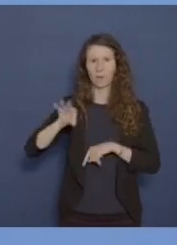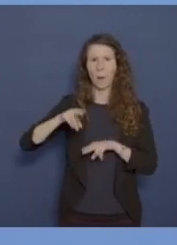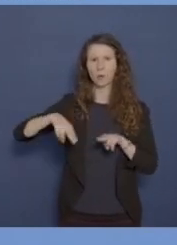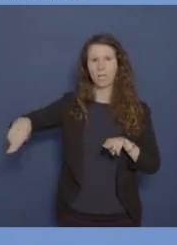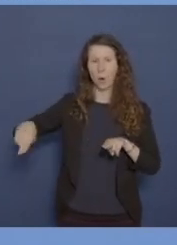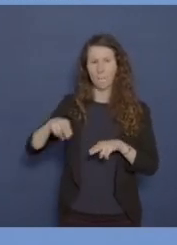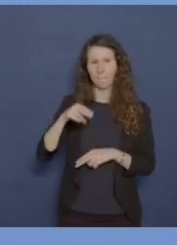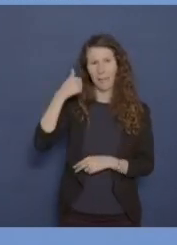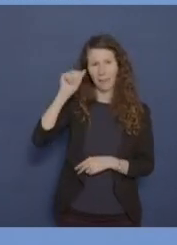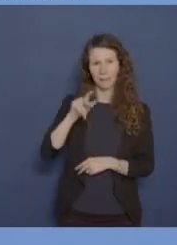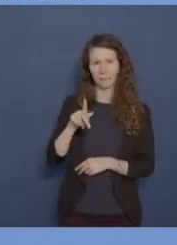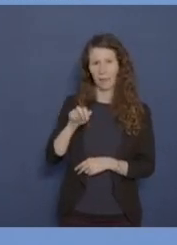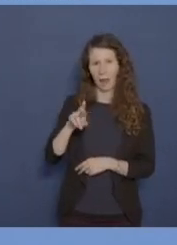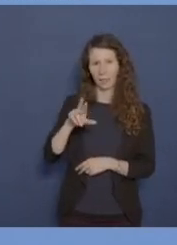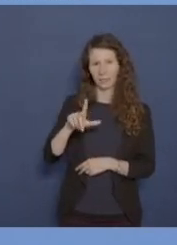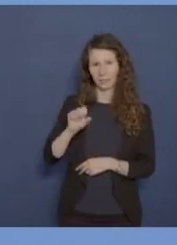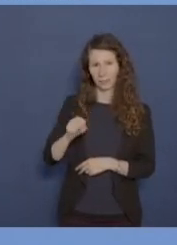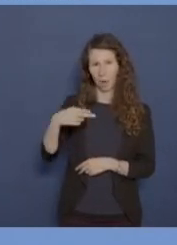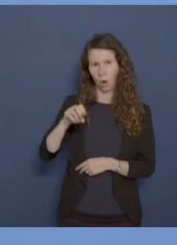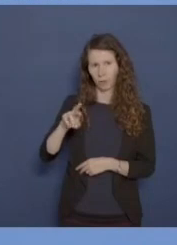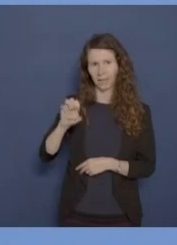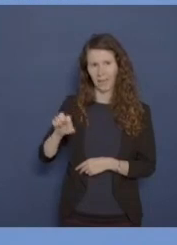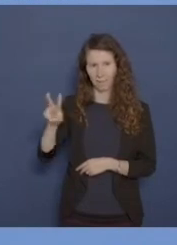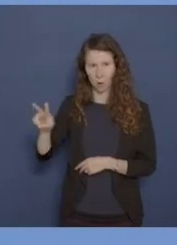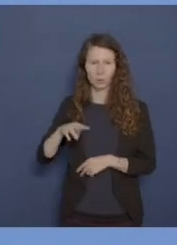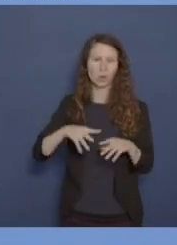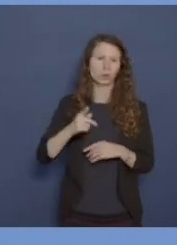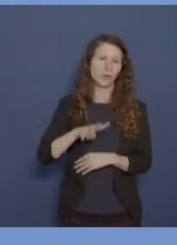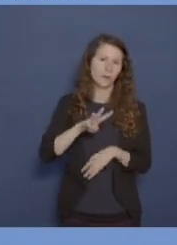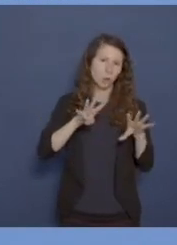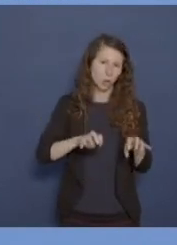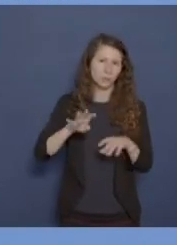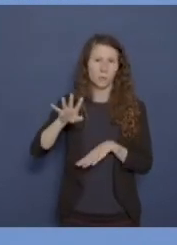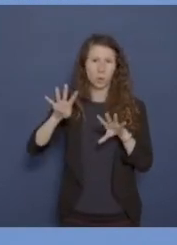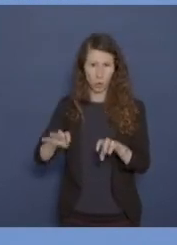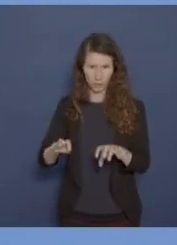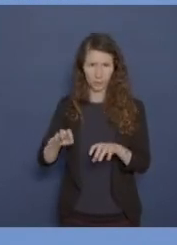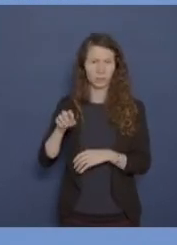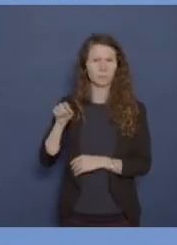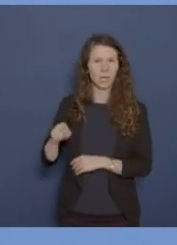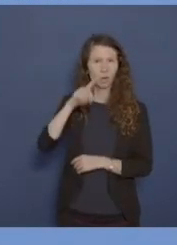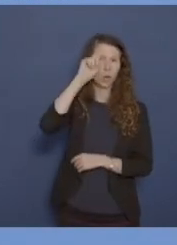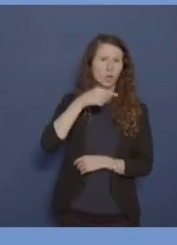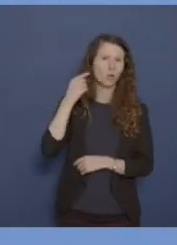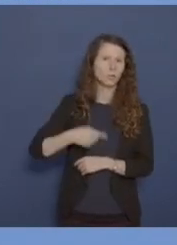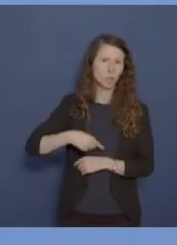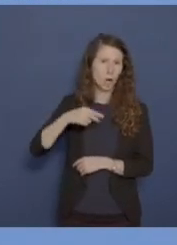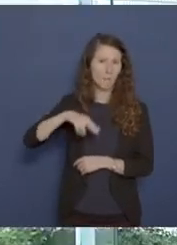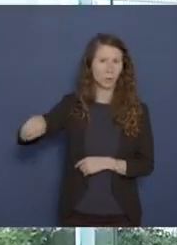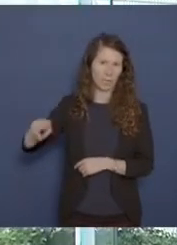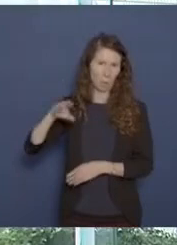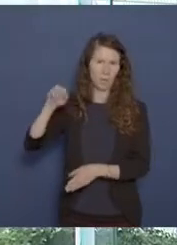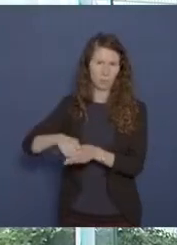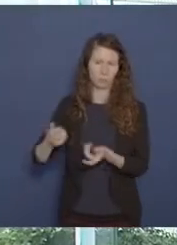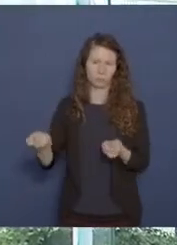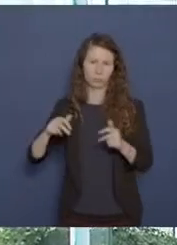Berlin-Karlshorst e.V., welches seit 1994, 1995 das Deutsch-Russische Museum trägt.